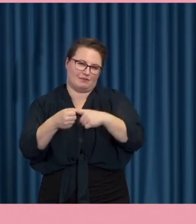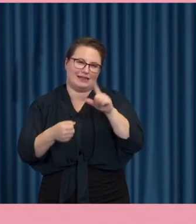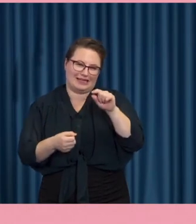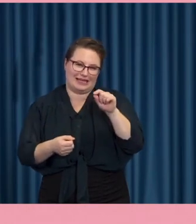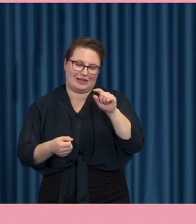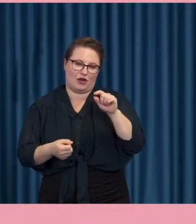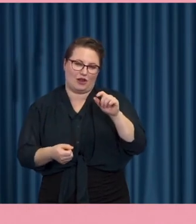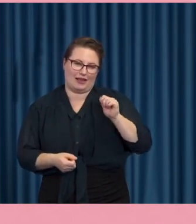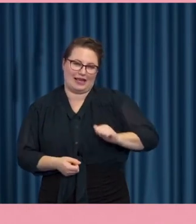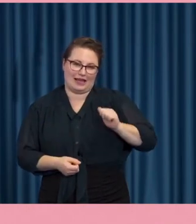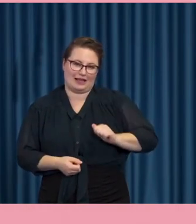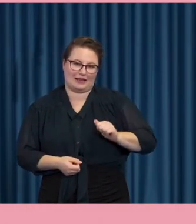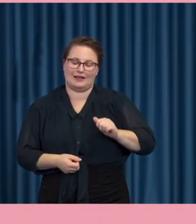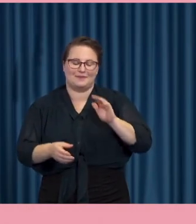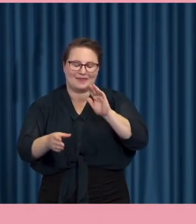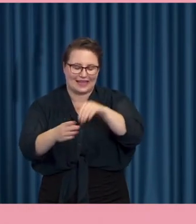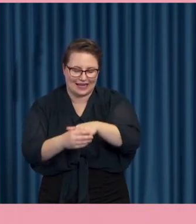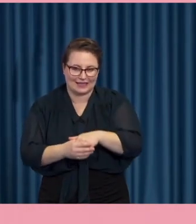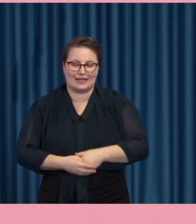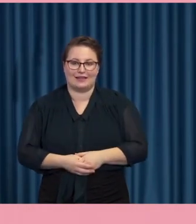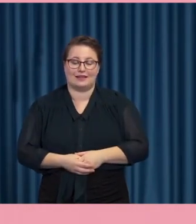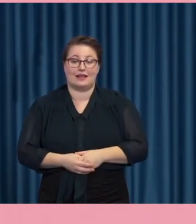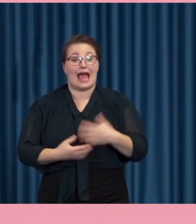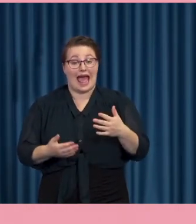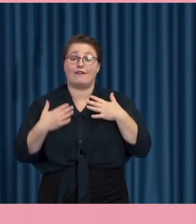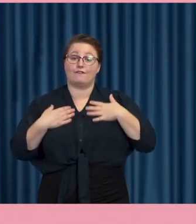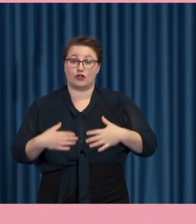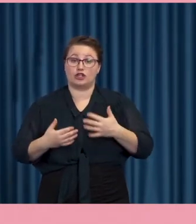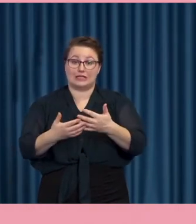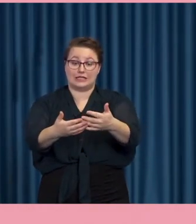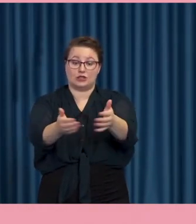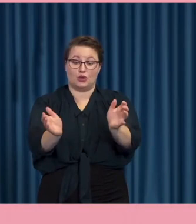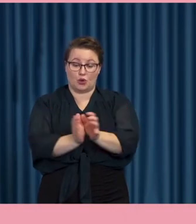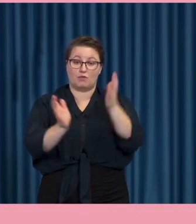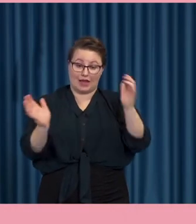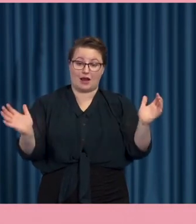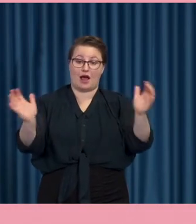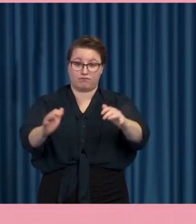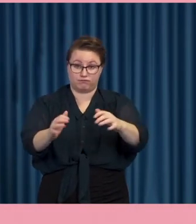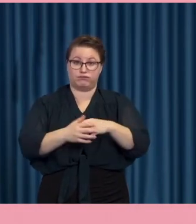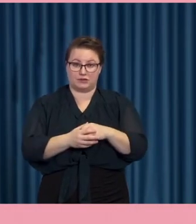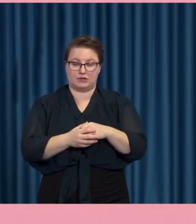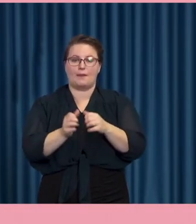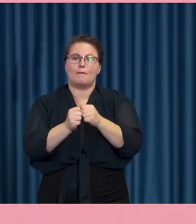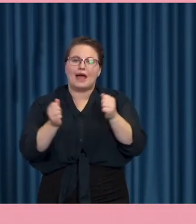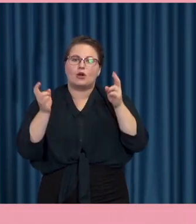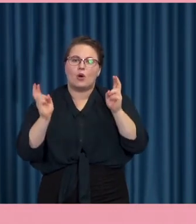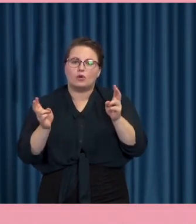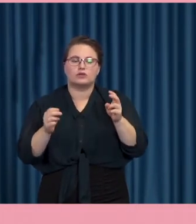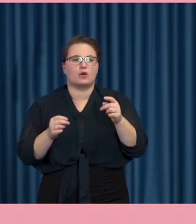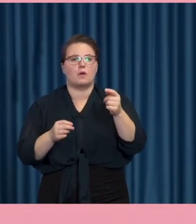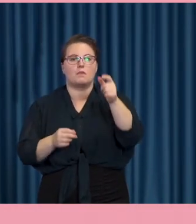ett rum ditt folk kan komma och få hjälp men det är också en plats där de som jobbar med